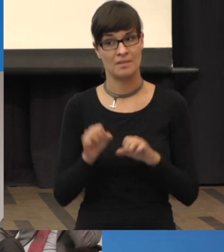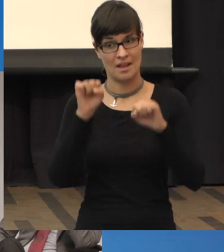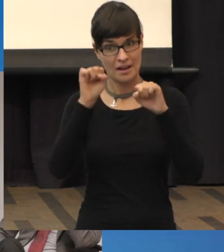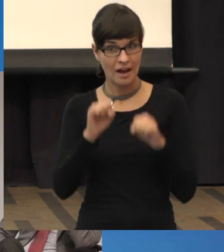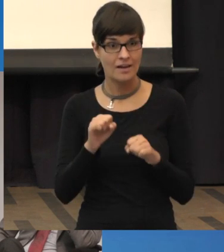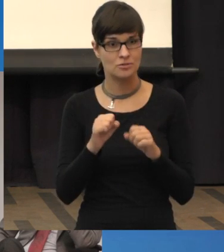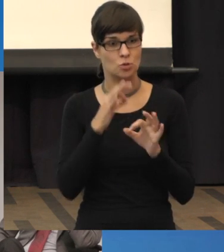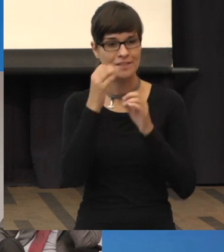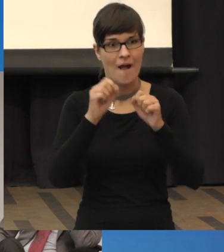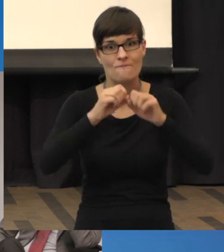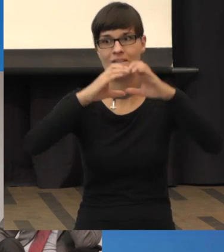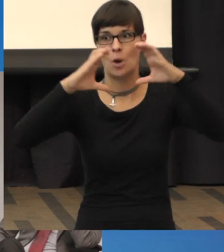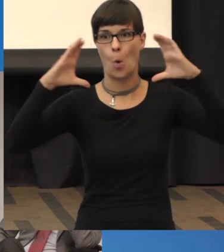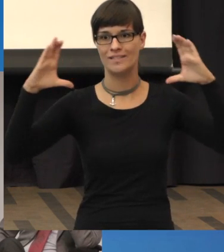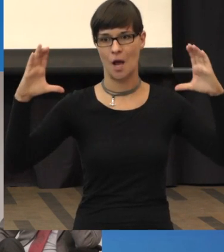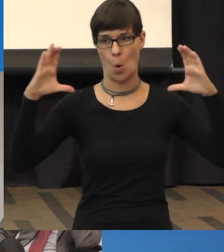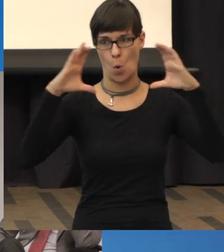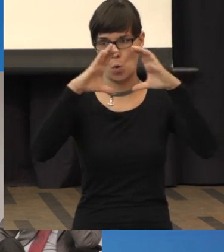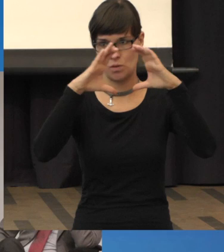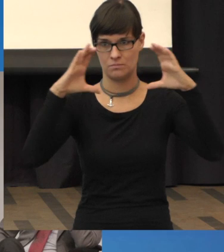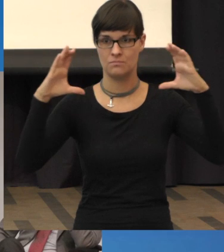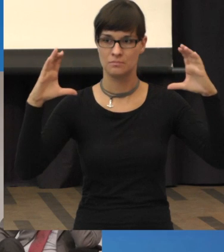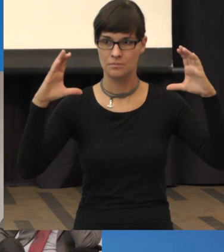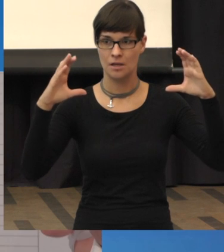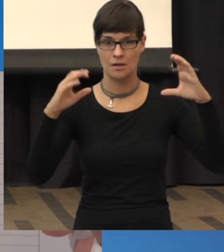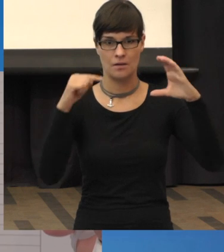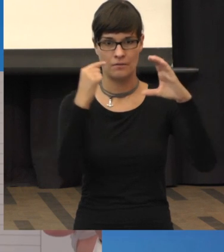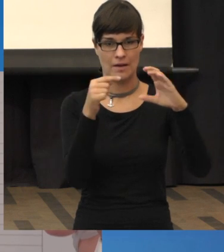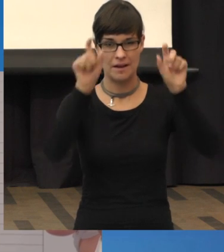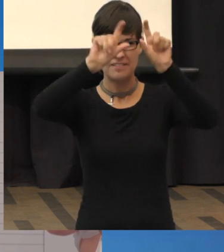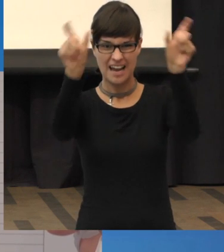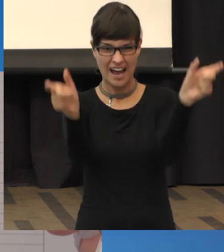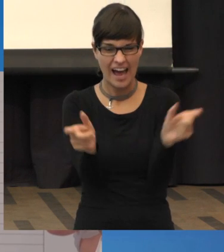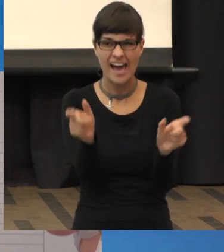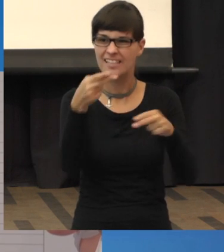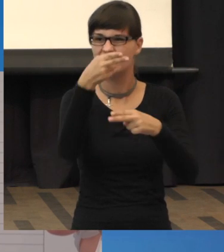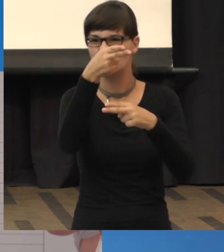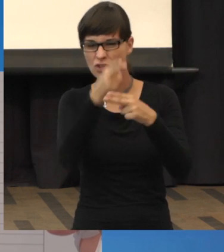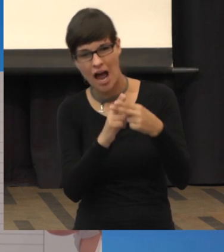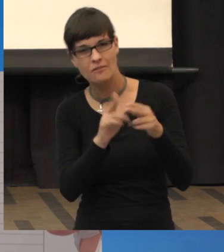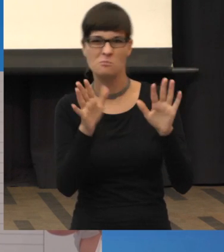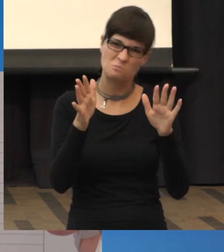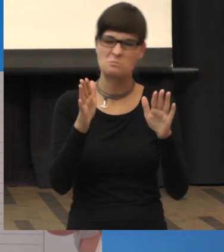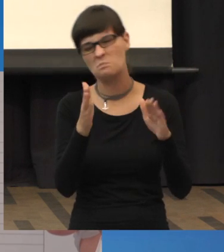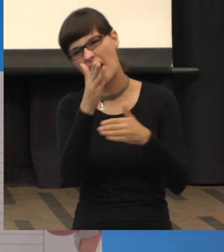Vergrößerung die geringere Sehschärfe, die in den Randbereichen der Netzhaut